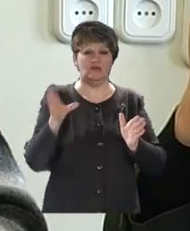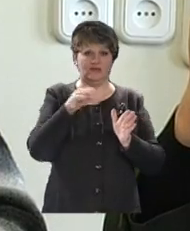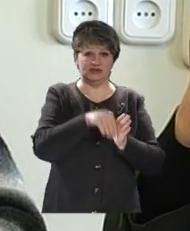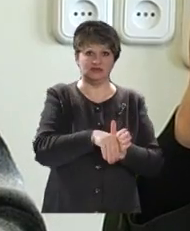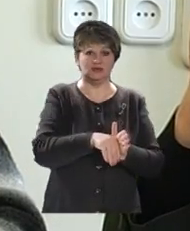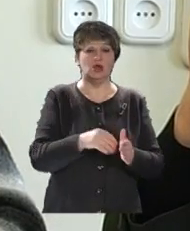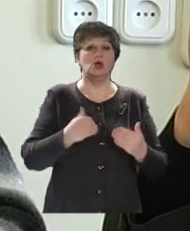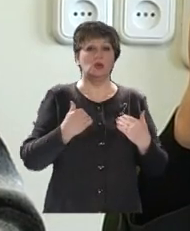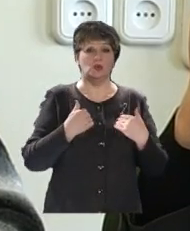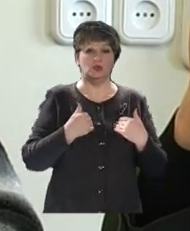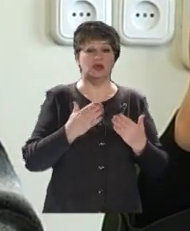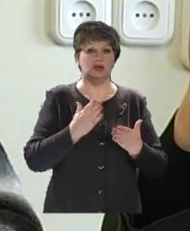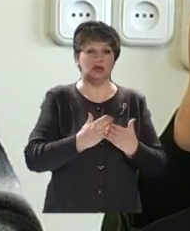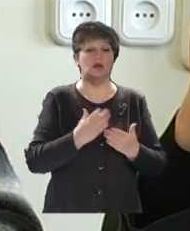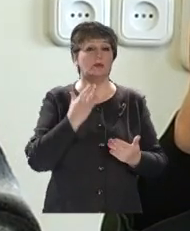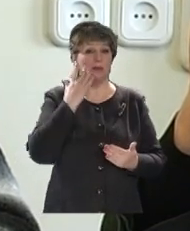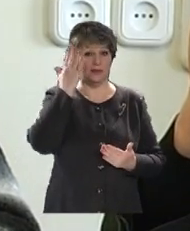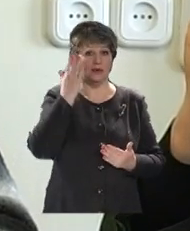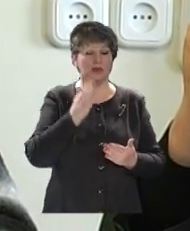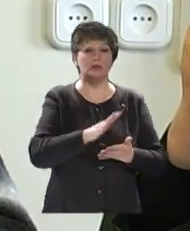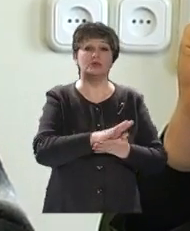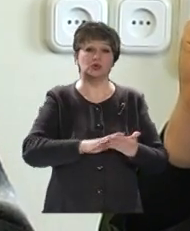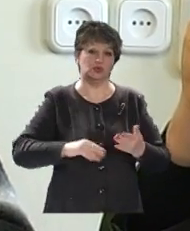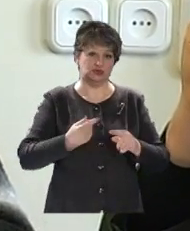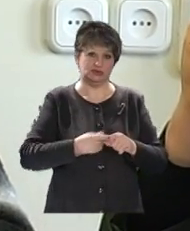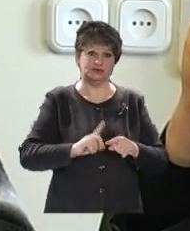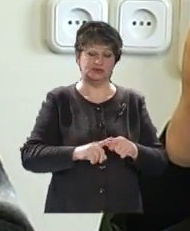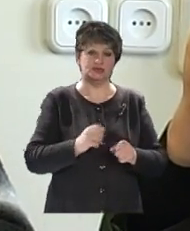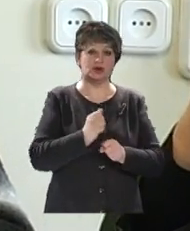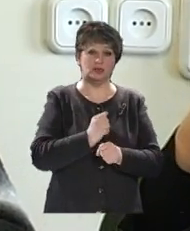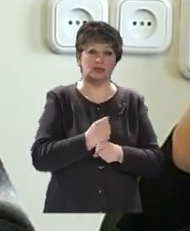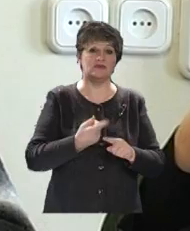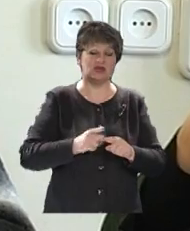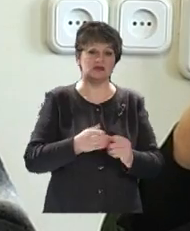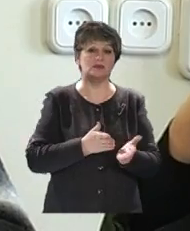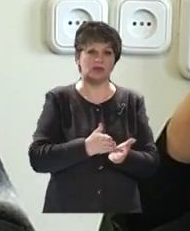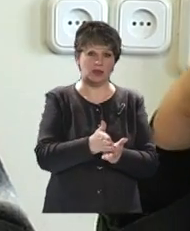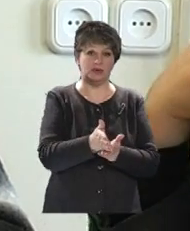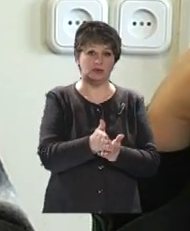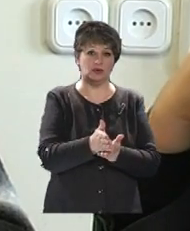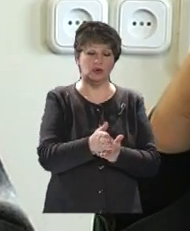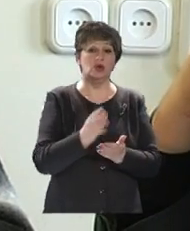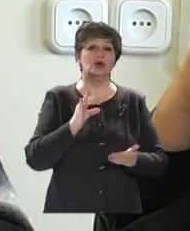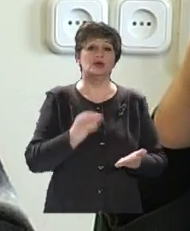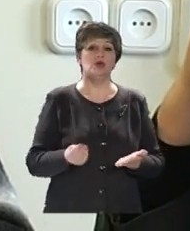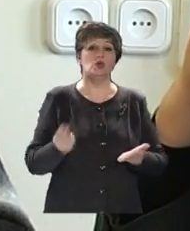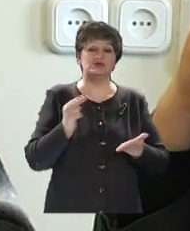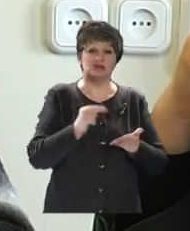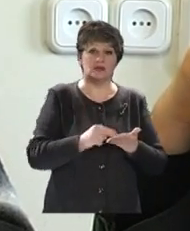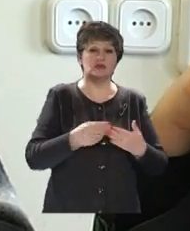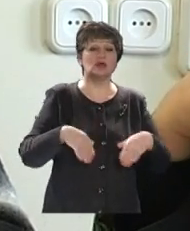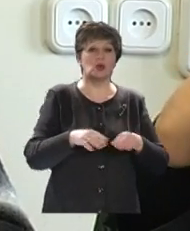і в нас є наміри продовжити цю роботу і в цьому напрямку поставити